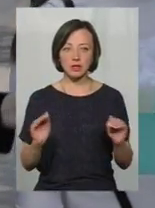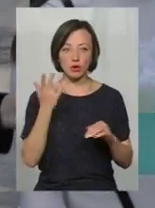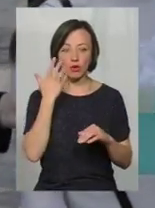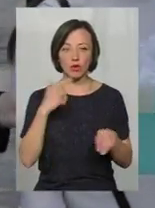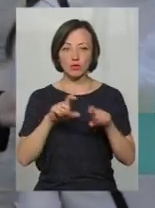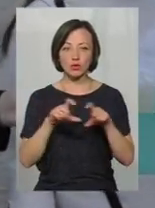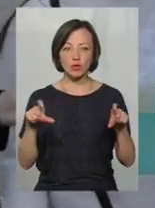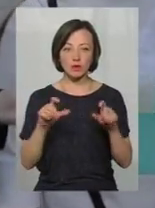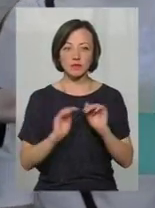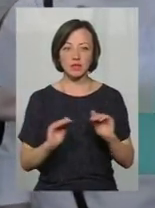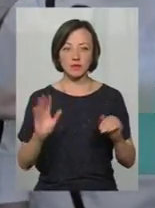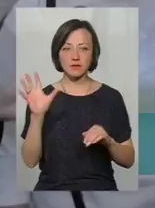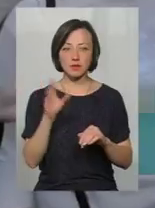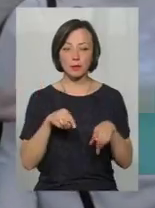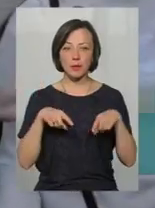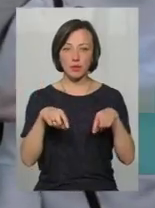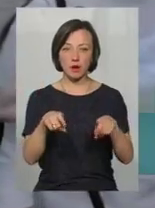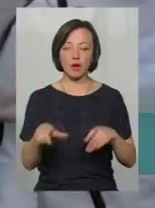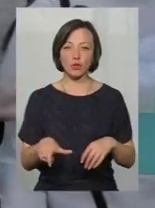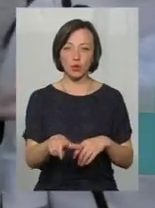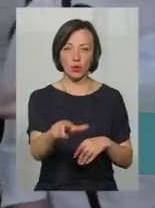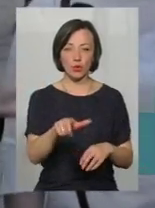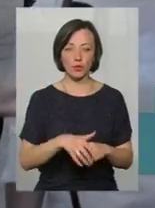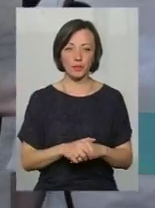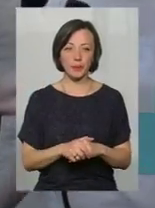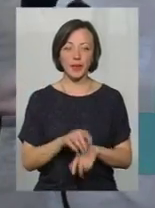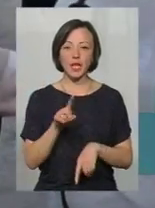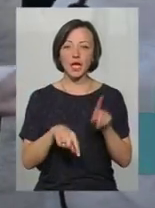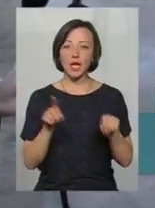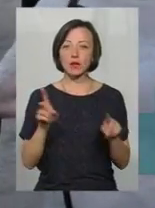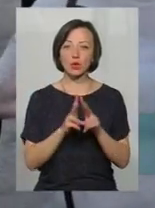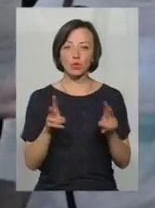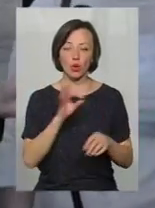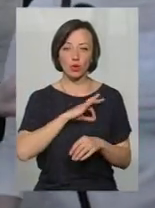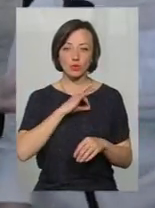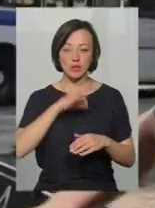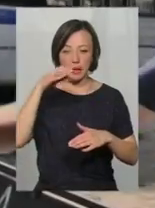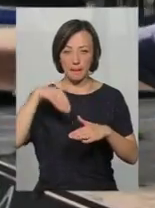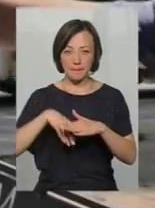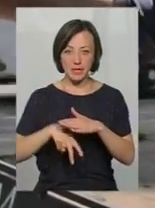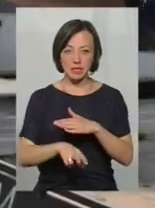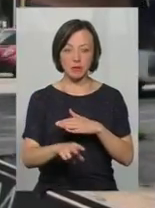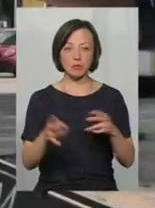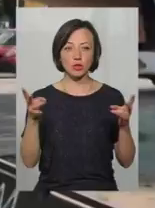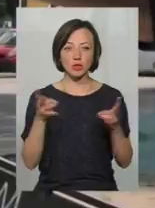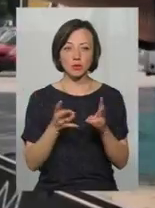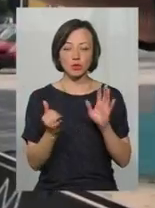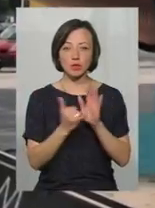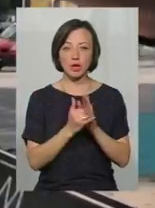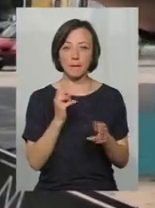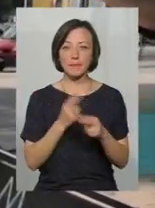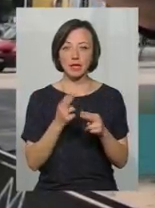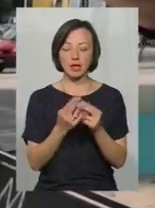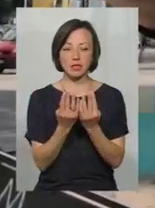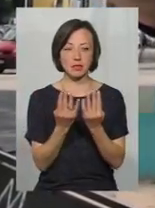в школу, в садік, вони всі перебігають дорогу. Рідко хто користується підземкою. Тут потрібно поставити металевий